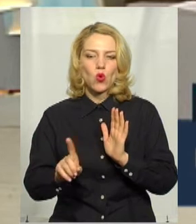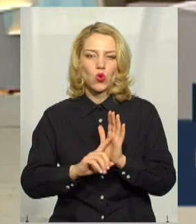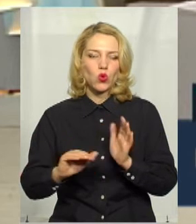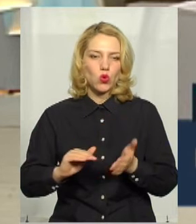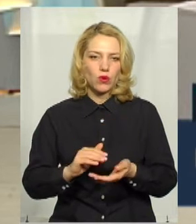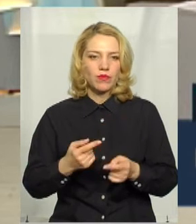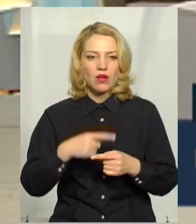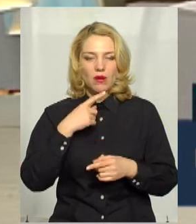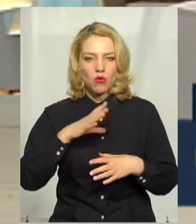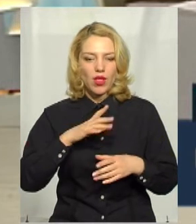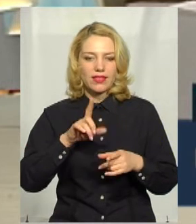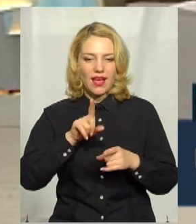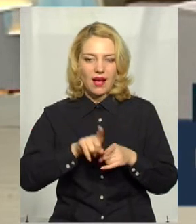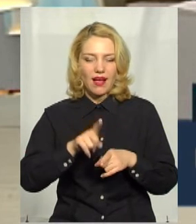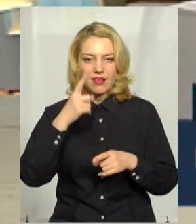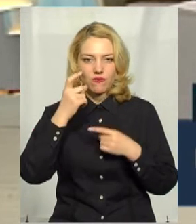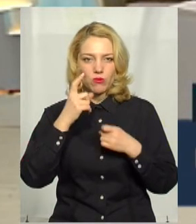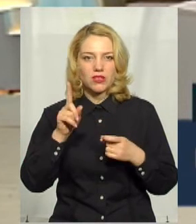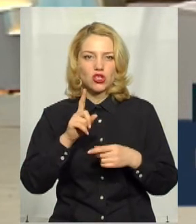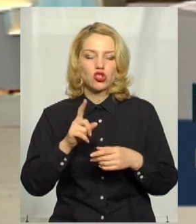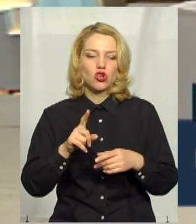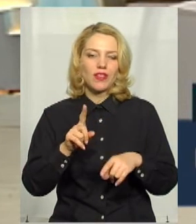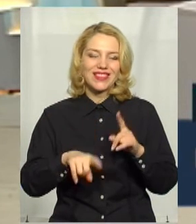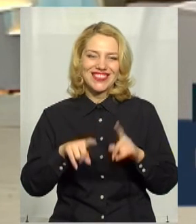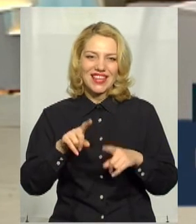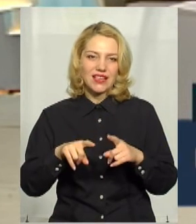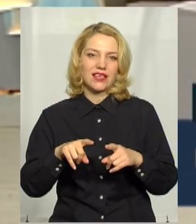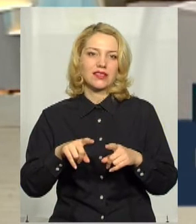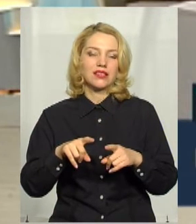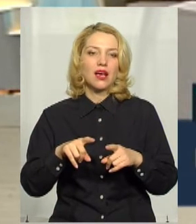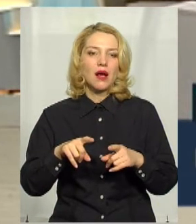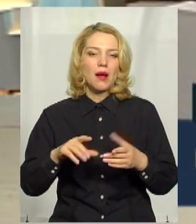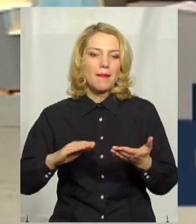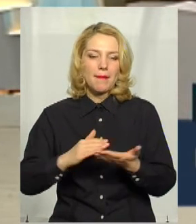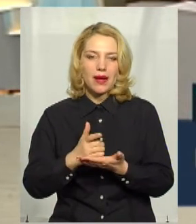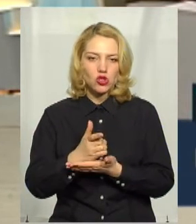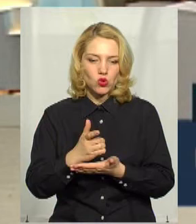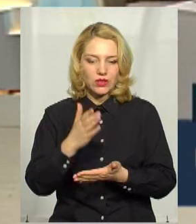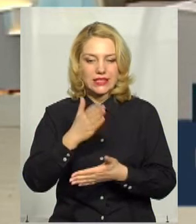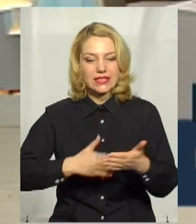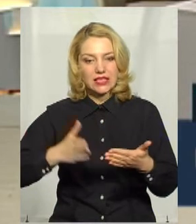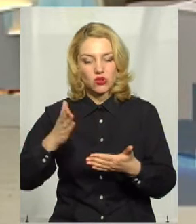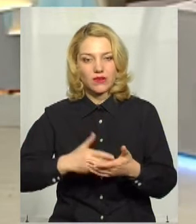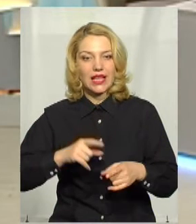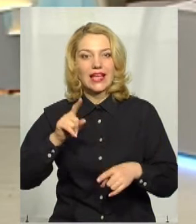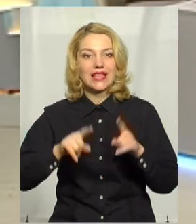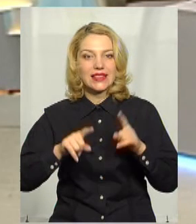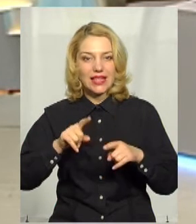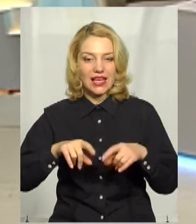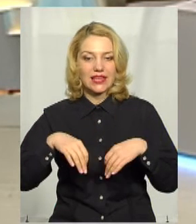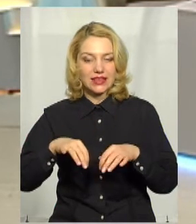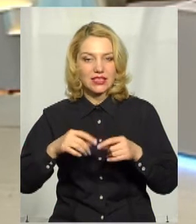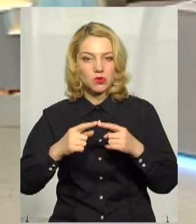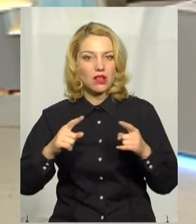така інформація, що деякі маршрути скасовані, і деякі транспортні засоби не будуть